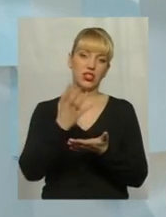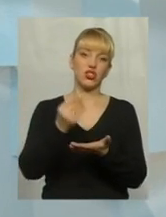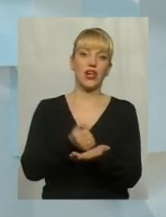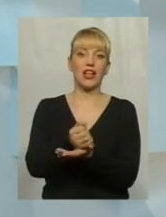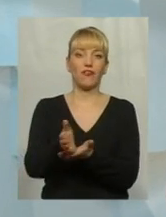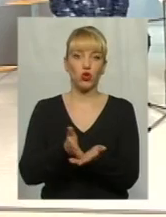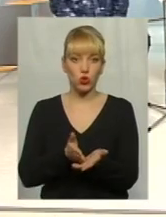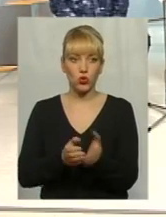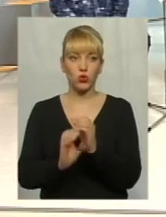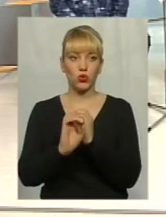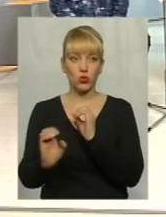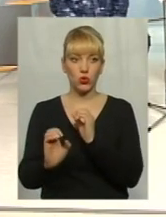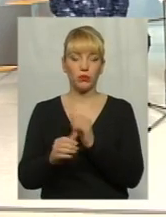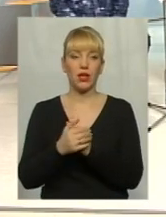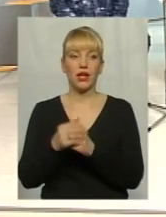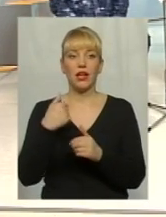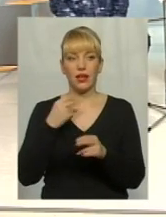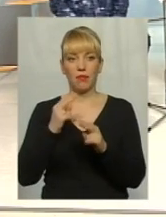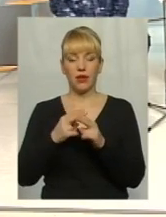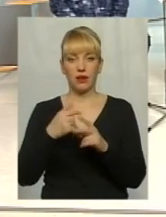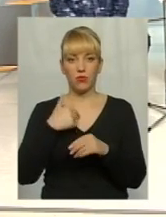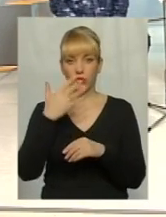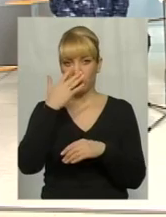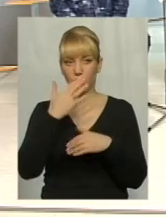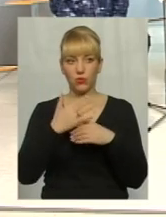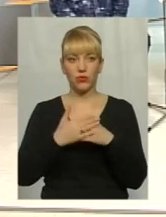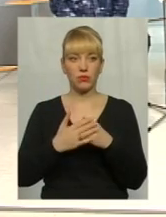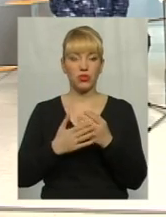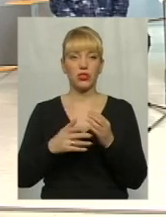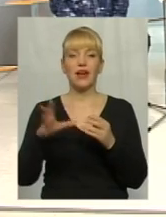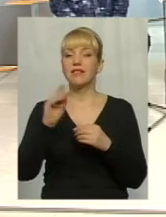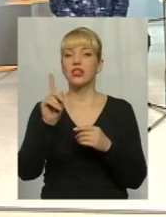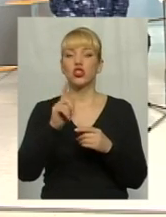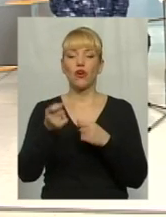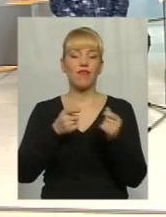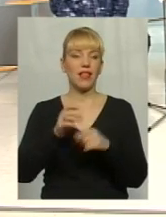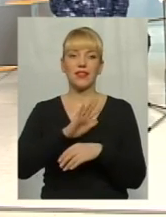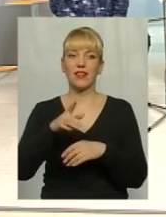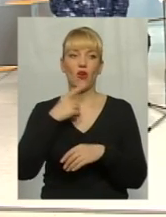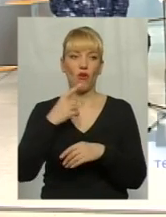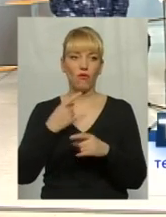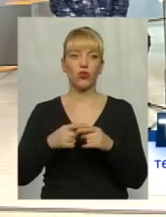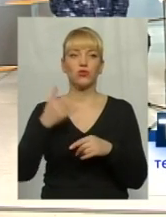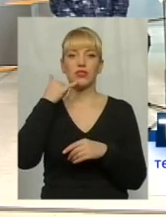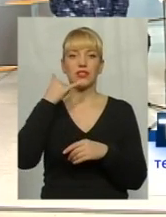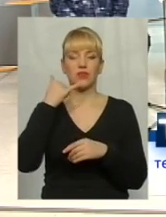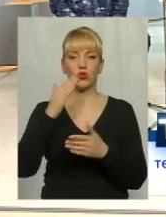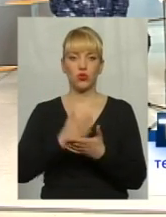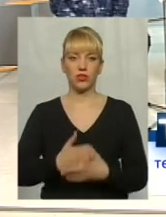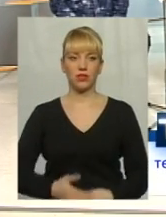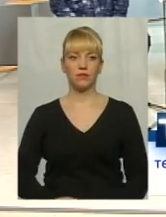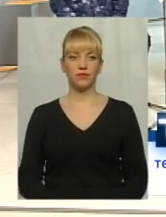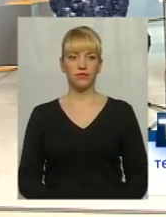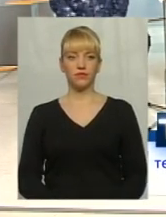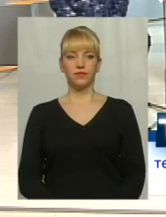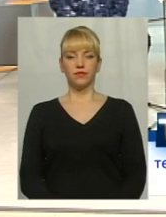ті ж труби пройдування. Я вас переб'ю, зараз продовжуйте, тому що це те, що влада не говорить, це завжди проблема, така була. У просто один ще дзвіночок є. Давайте